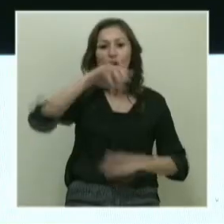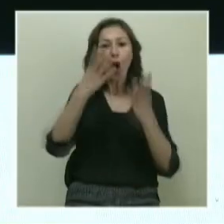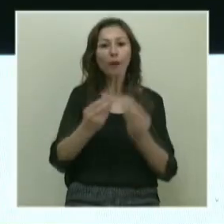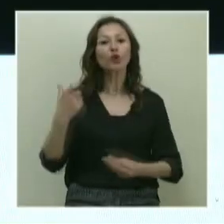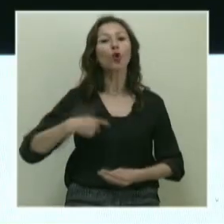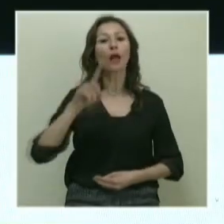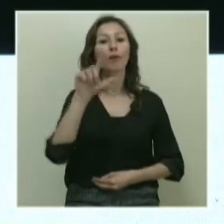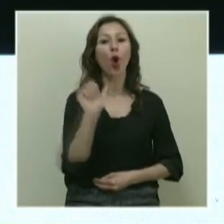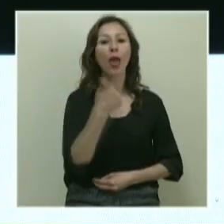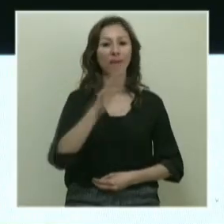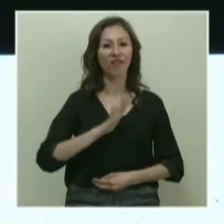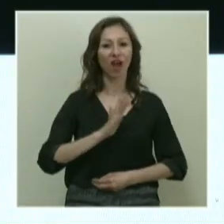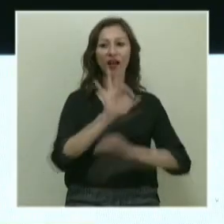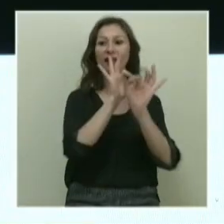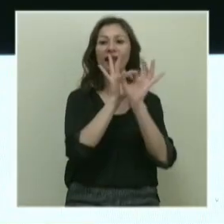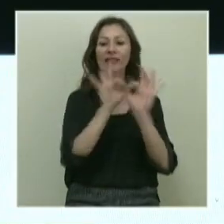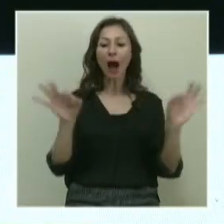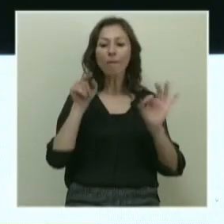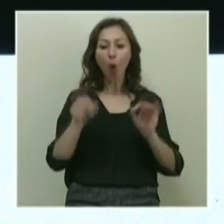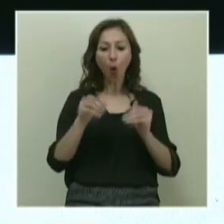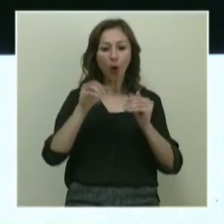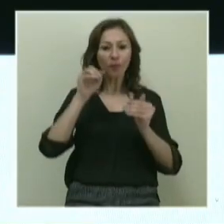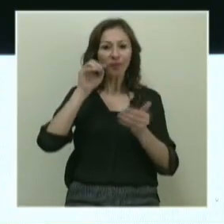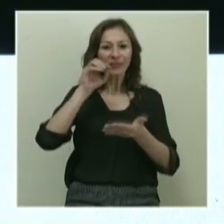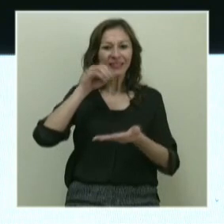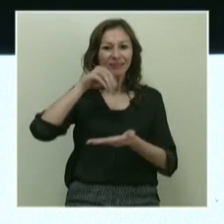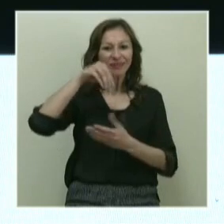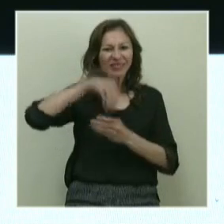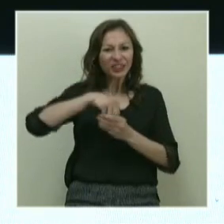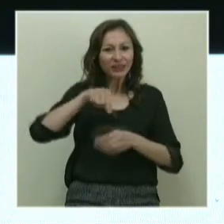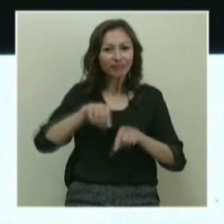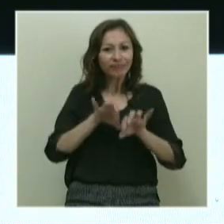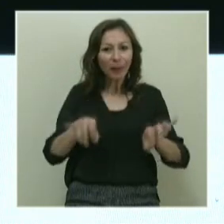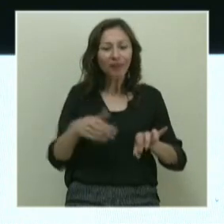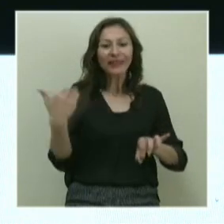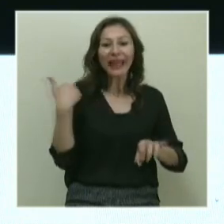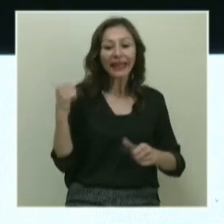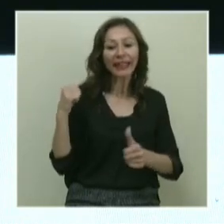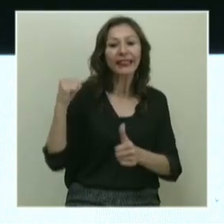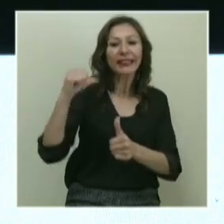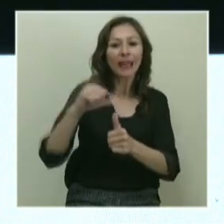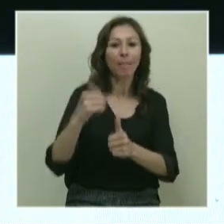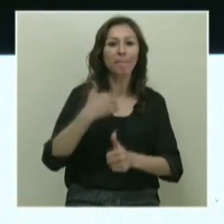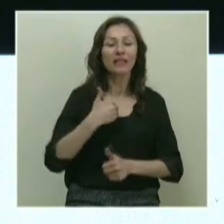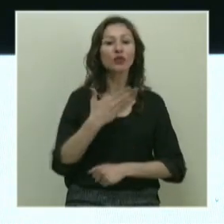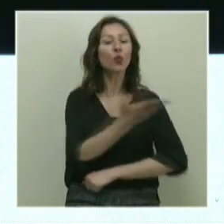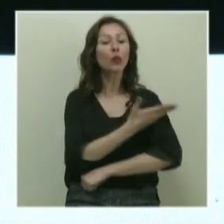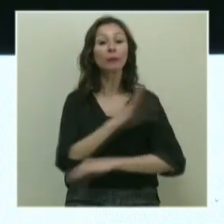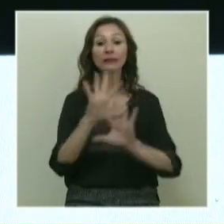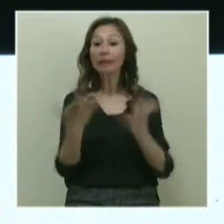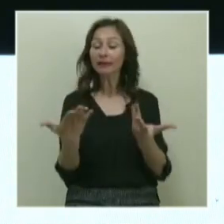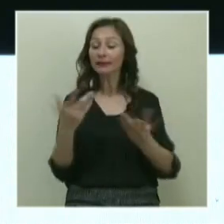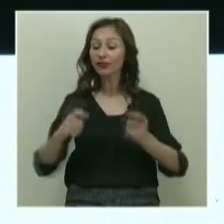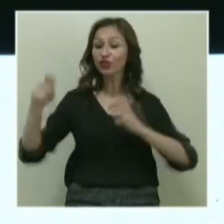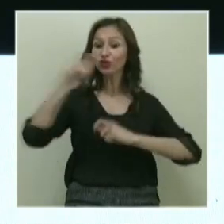özel bir önemi var. Tam o noktadayız ve tam o noktada yeniden biz ülkemizi nasıl inşa